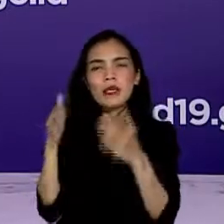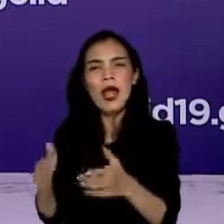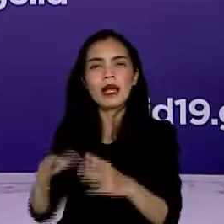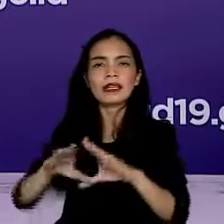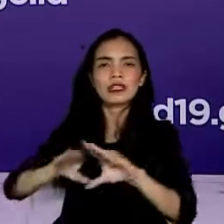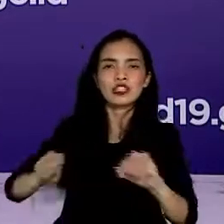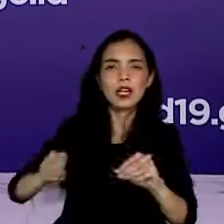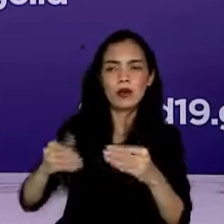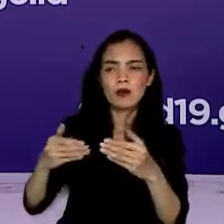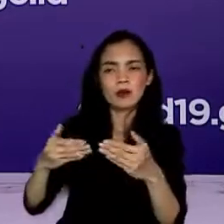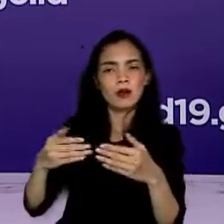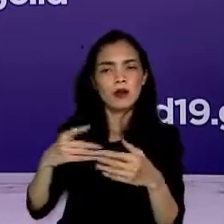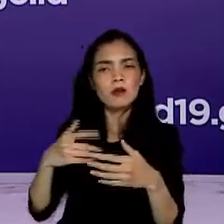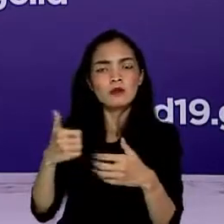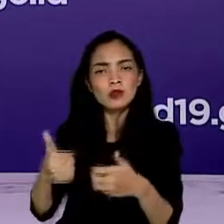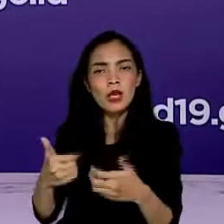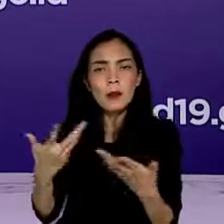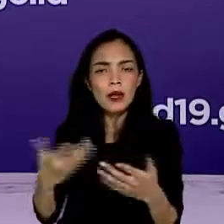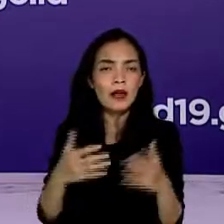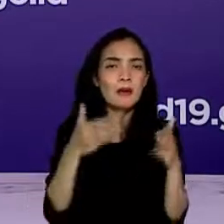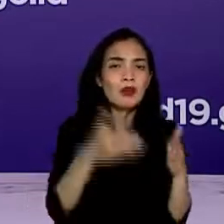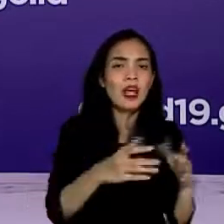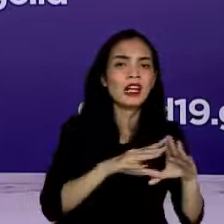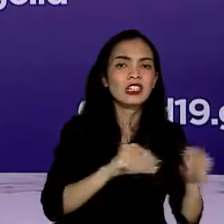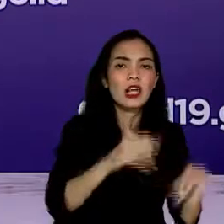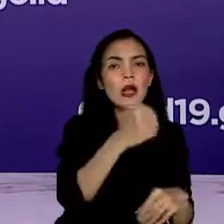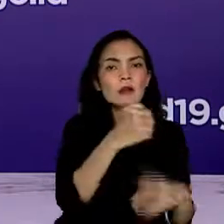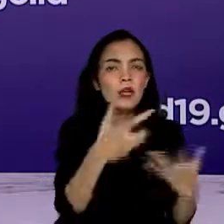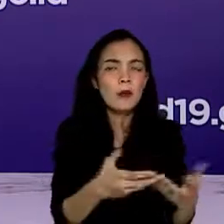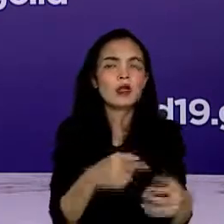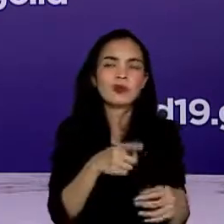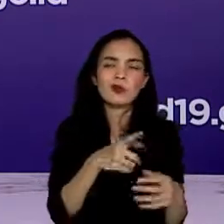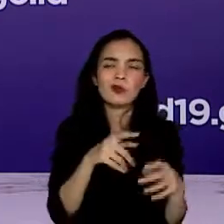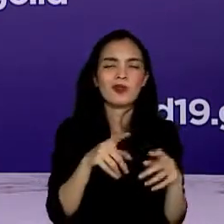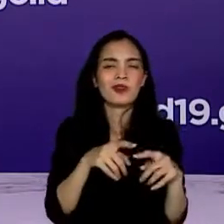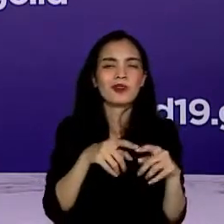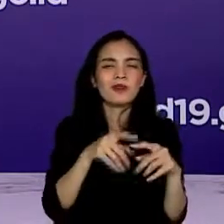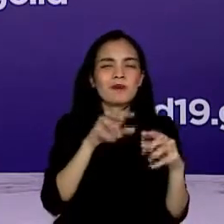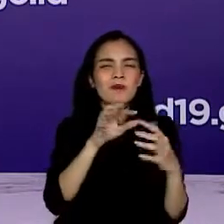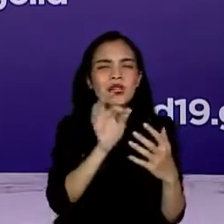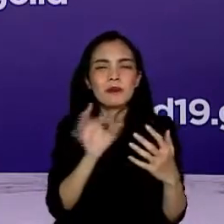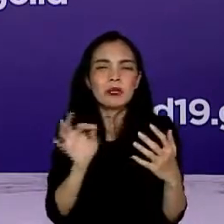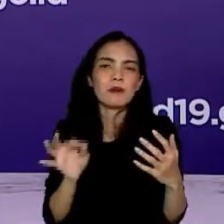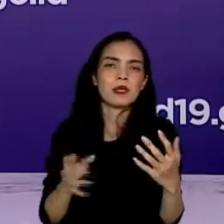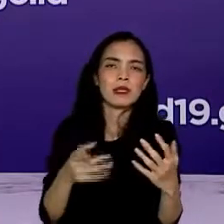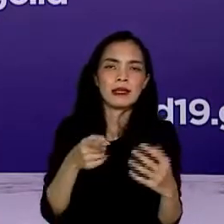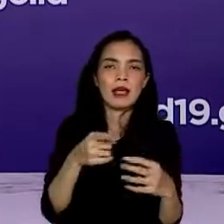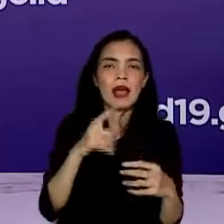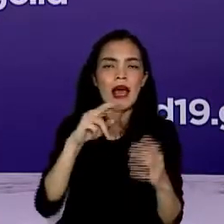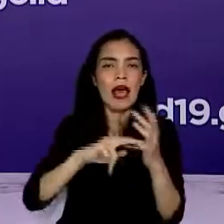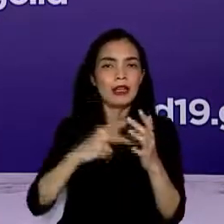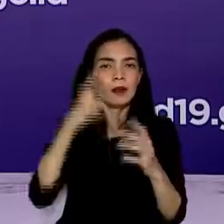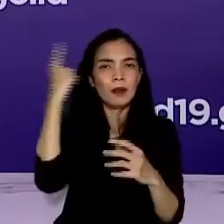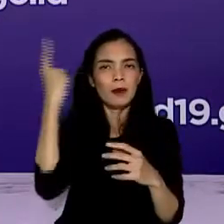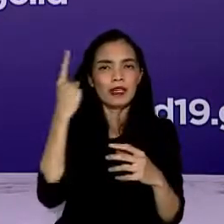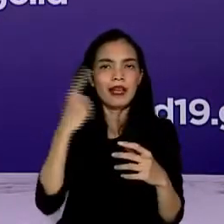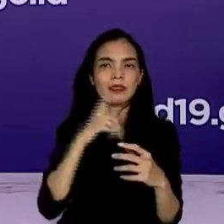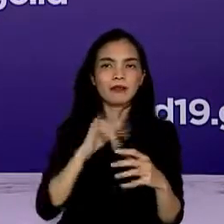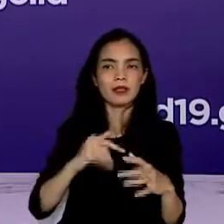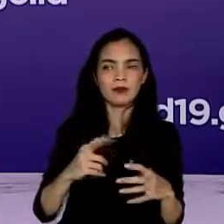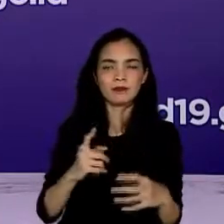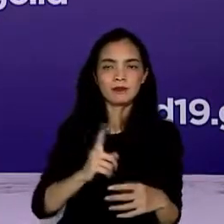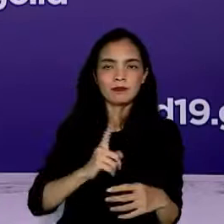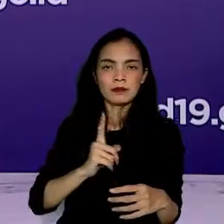subpopulasi tertentu. Untuk itu, pemerintah berusaha semaksimal mungkin menjalankan kendali gas remnya